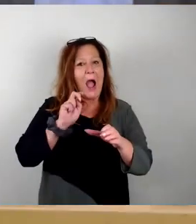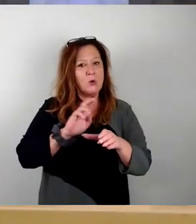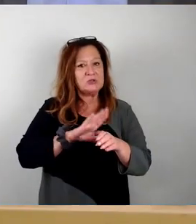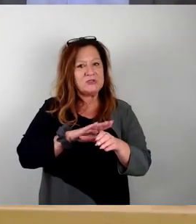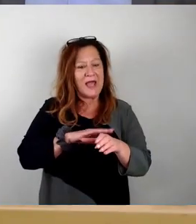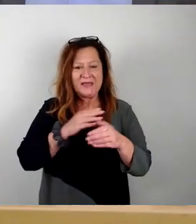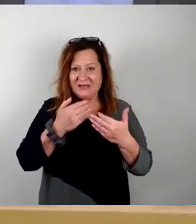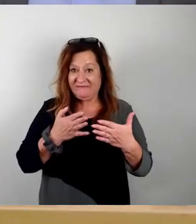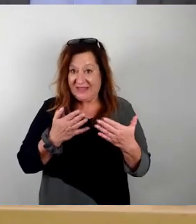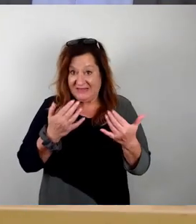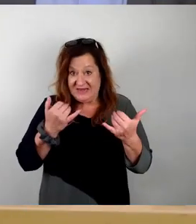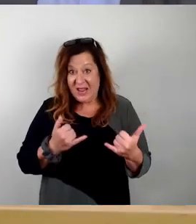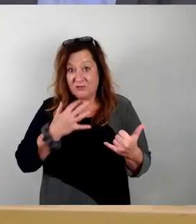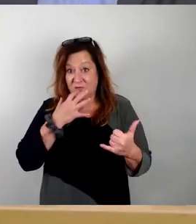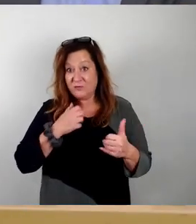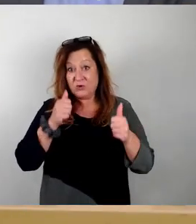Herr Lichte.